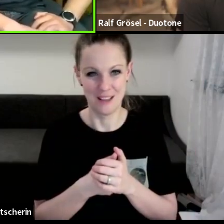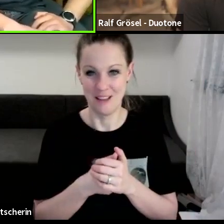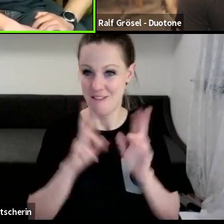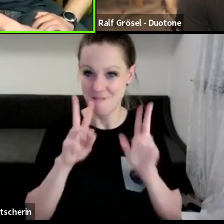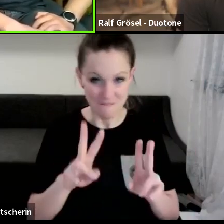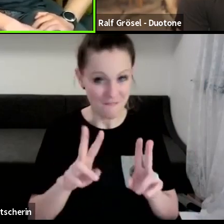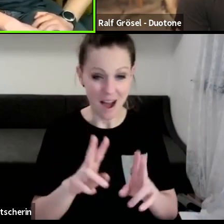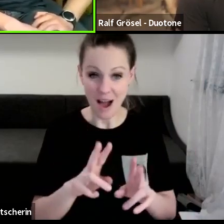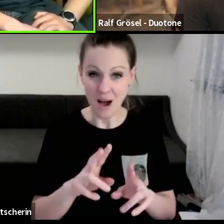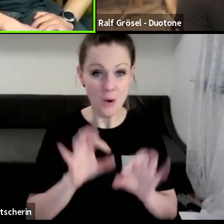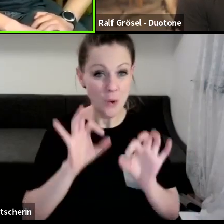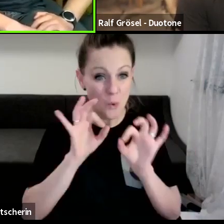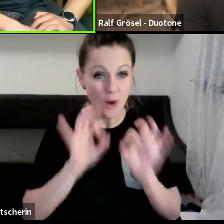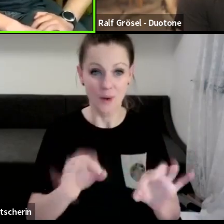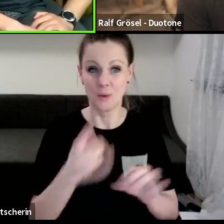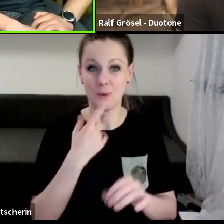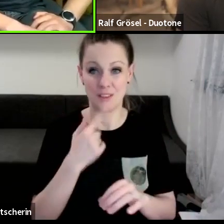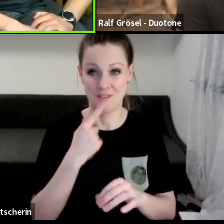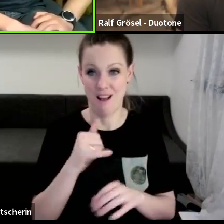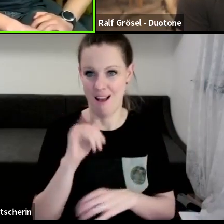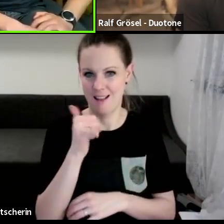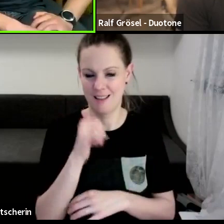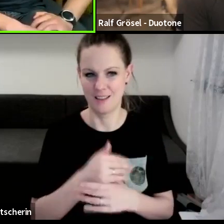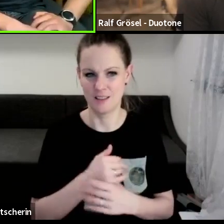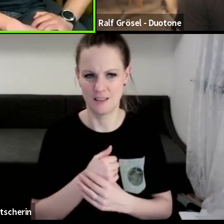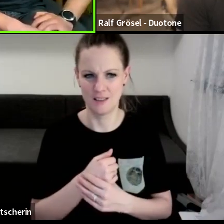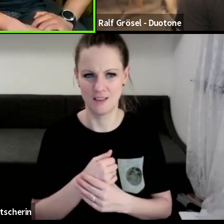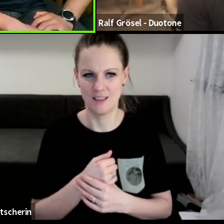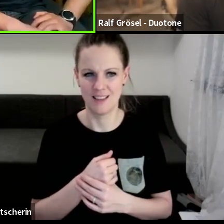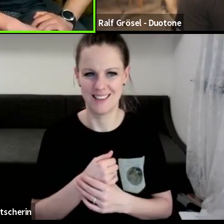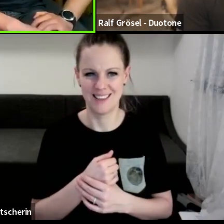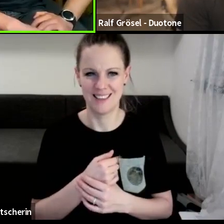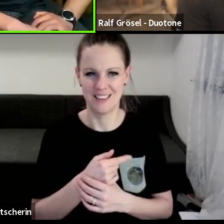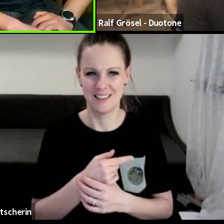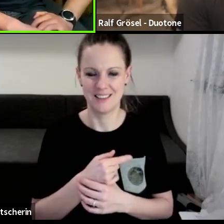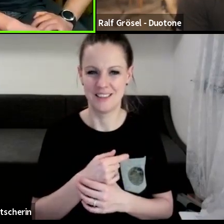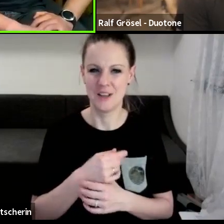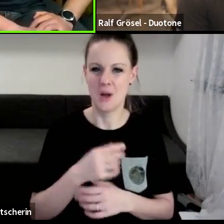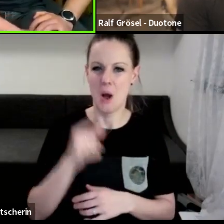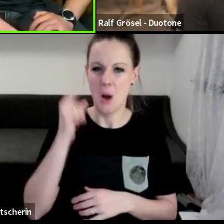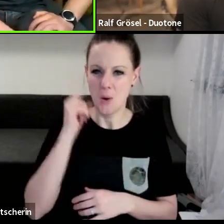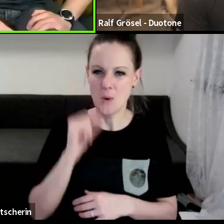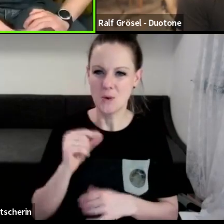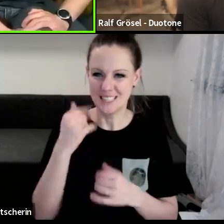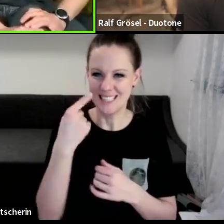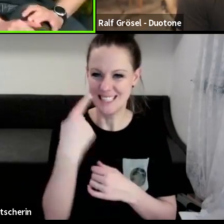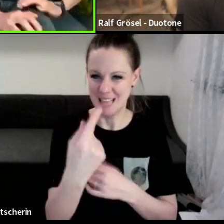urviel gelernt. Cool. Du bist wahrscheinlich der, der jetzt bei der Facebook-Seite die Fragen noch stellt.